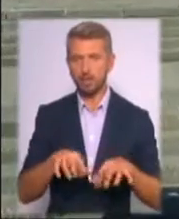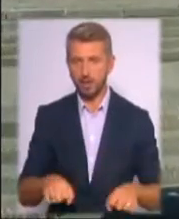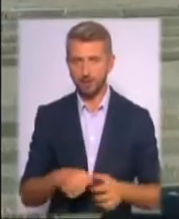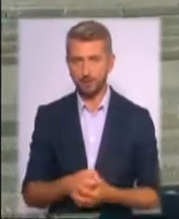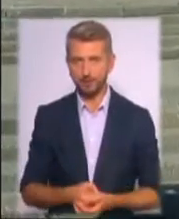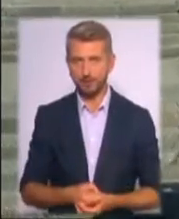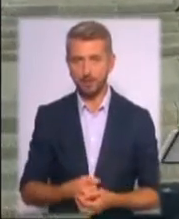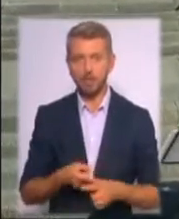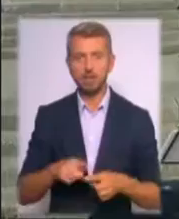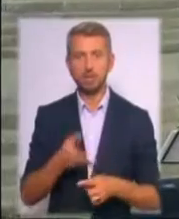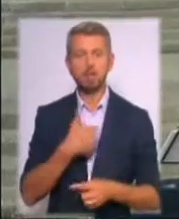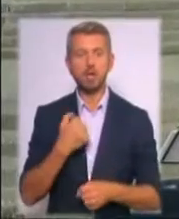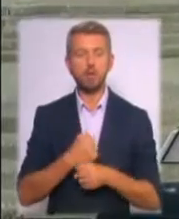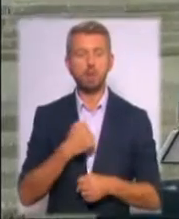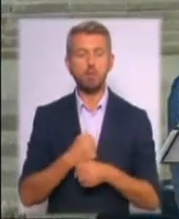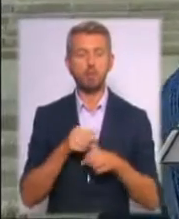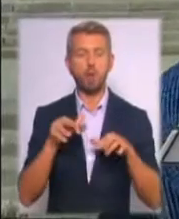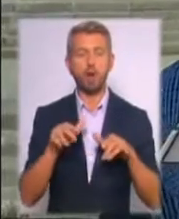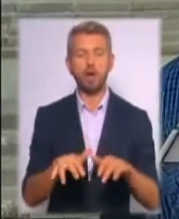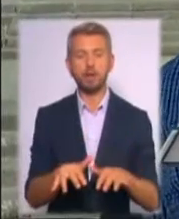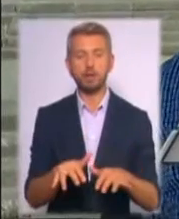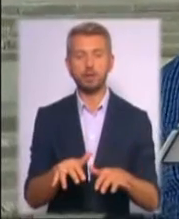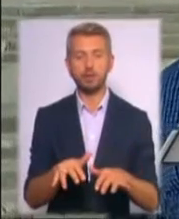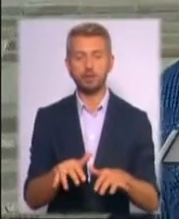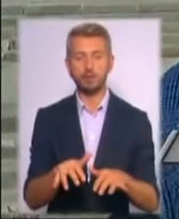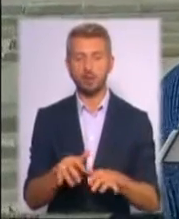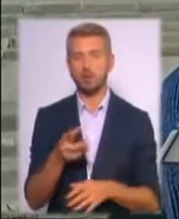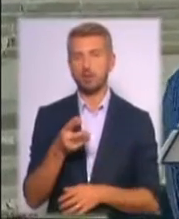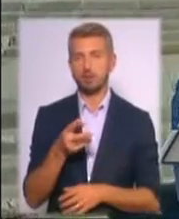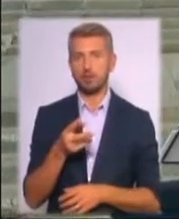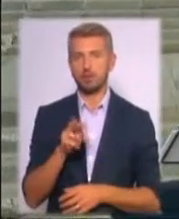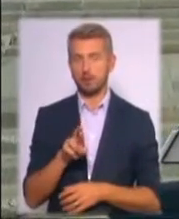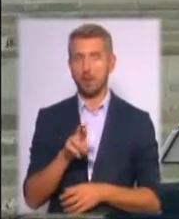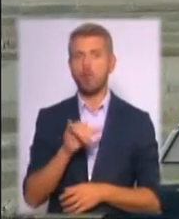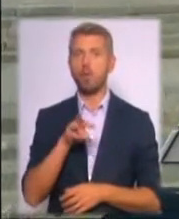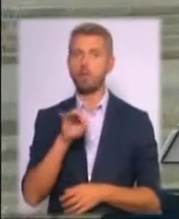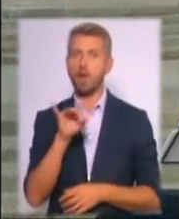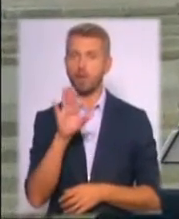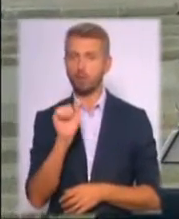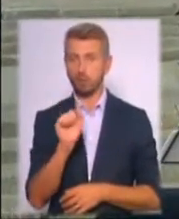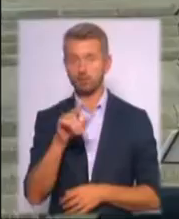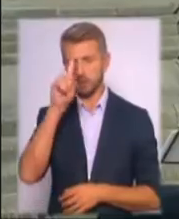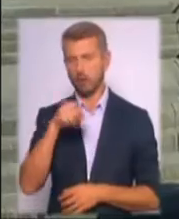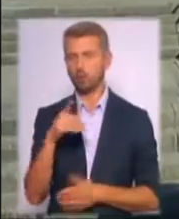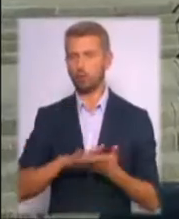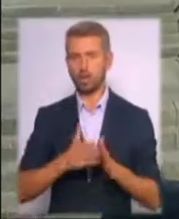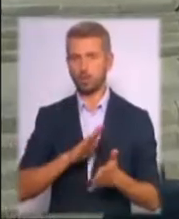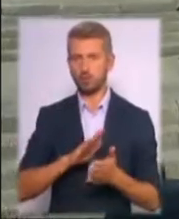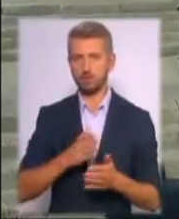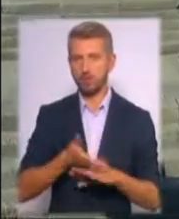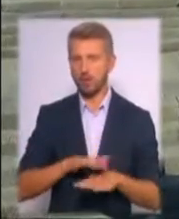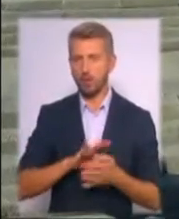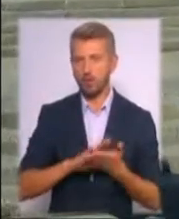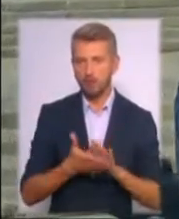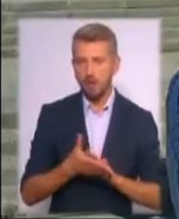робимо акцію, де Ельмі Умерова знаємо, яка в нього складні обставини. Він вже доволі такі